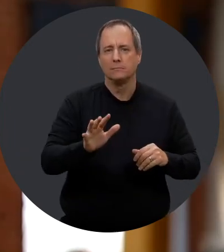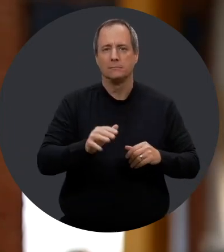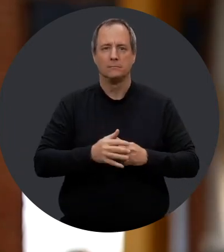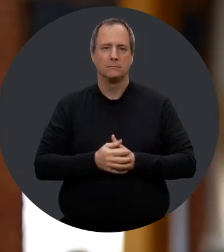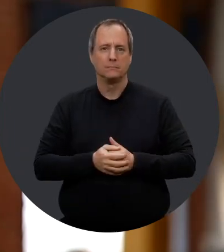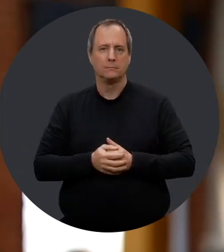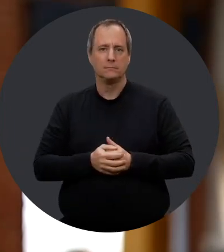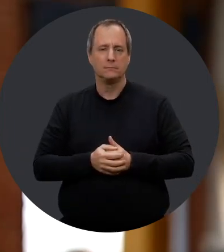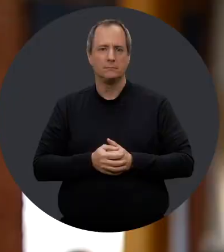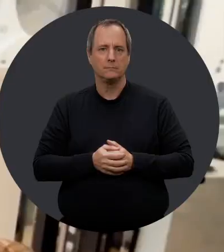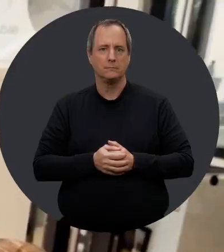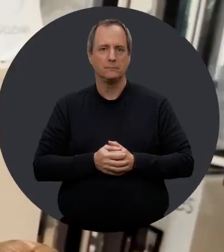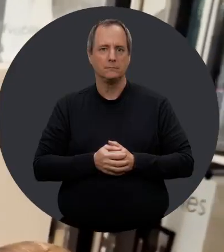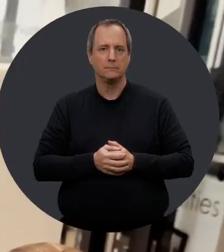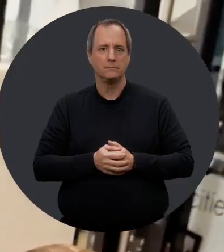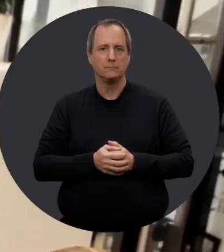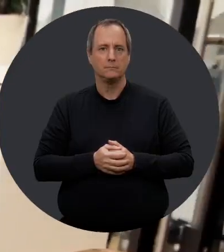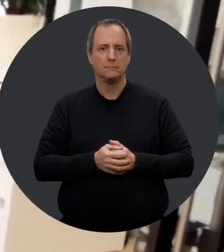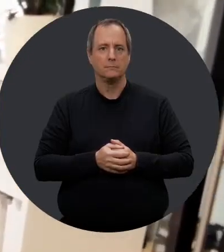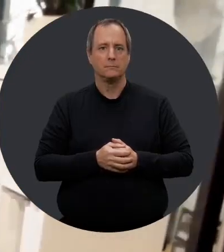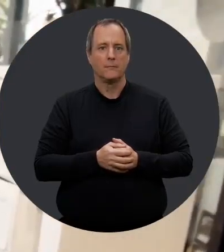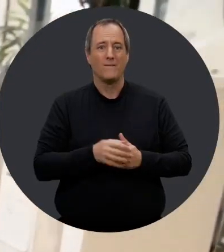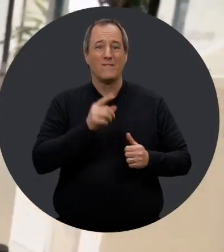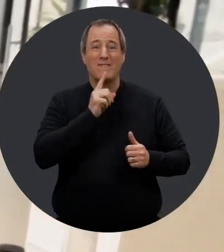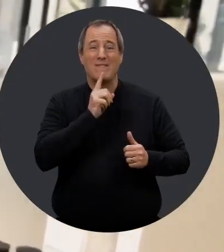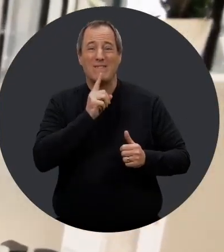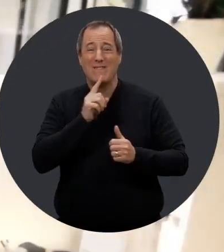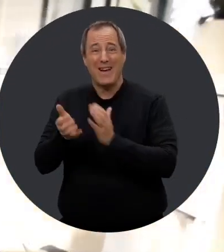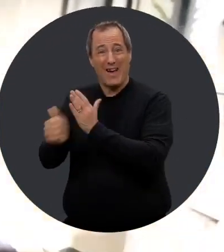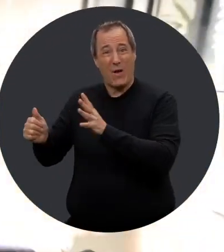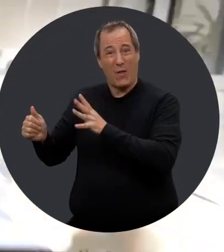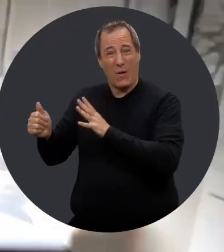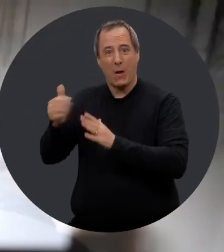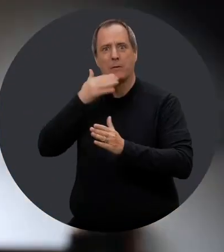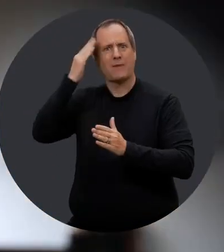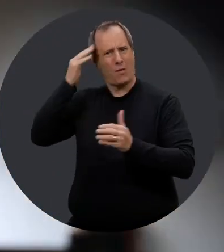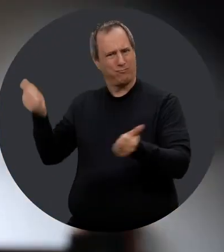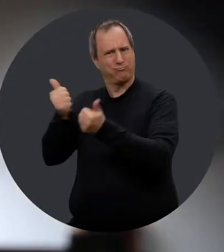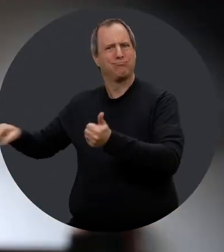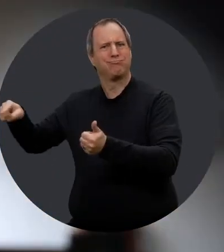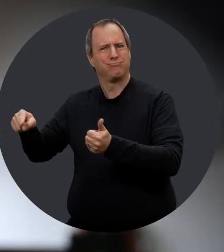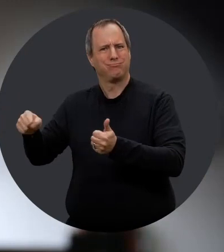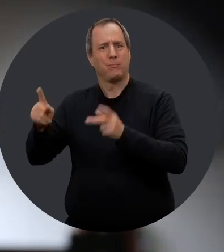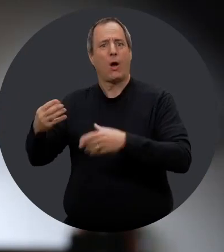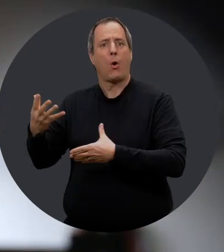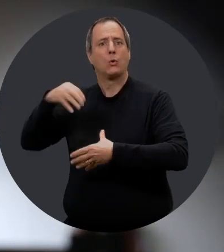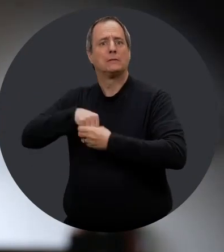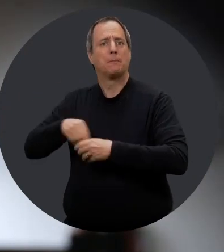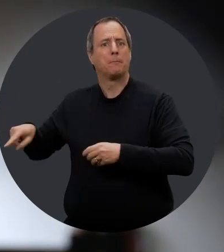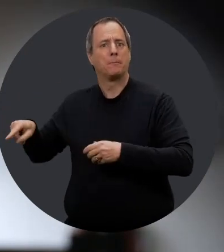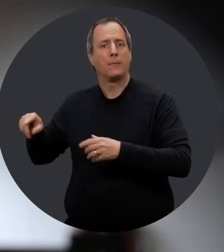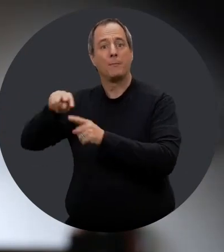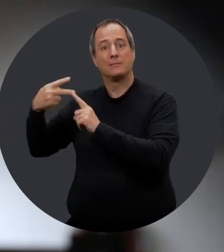employés ici, au Québec. Au fond, ce qu'on a comme expertise,'est vraiment une très bonne connaissance de la réalité des personnes autistes.